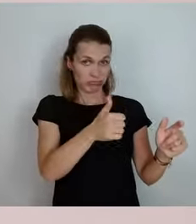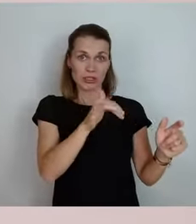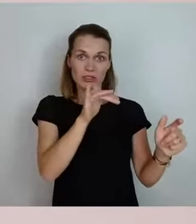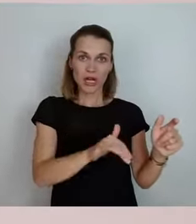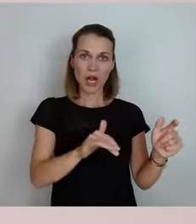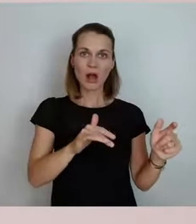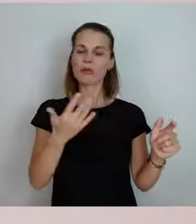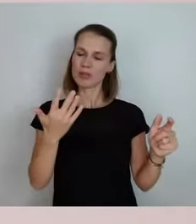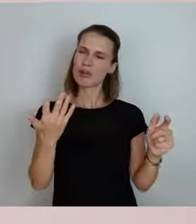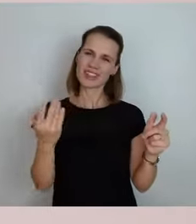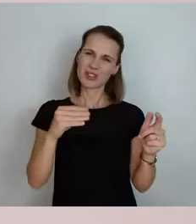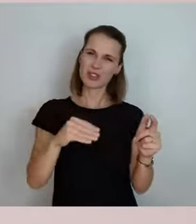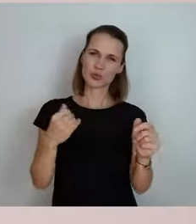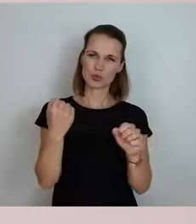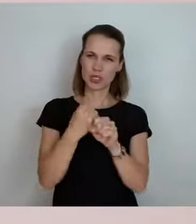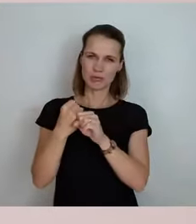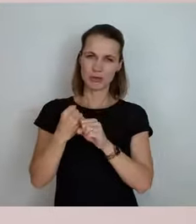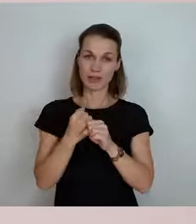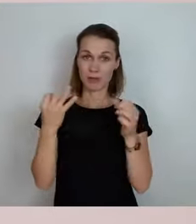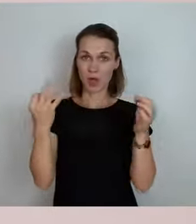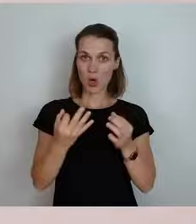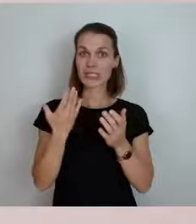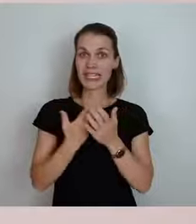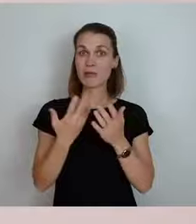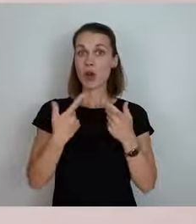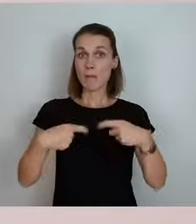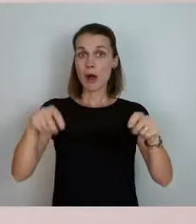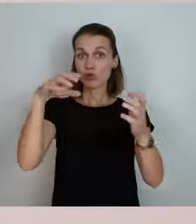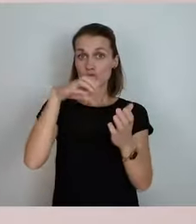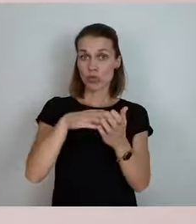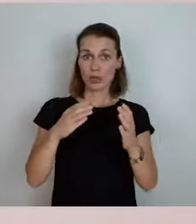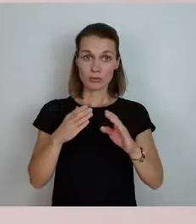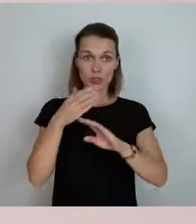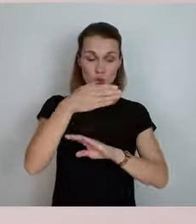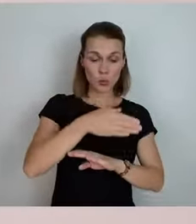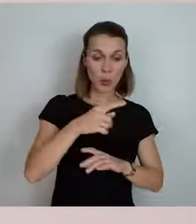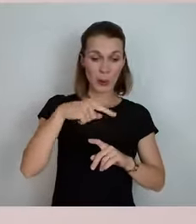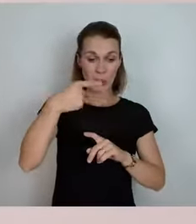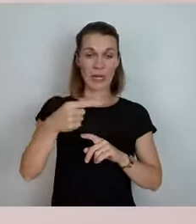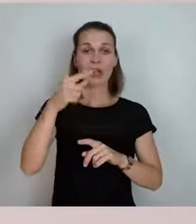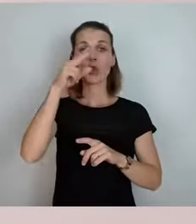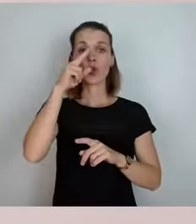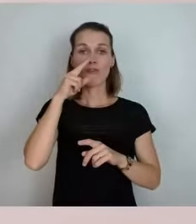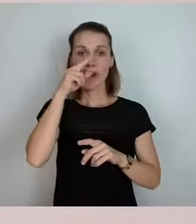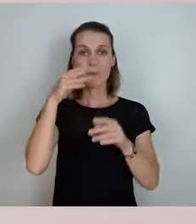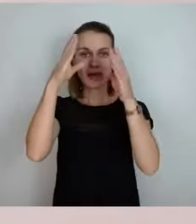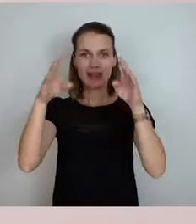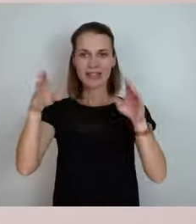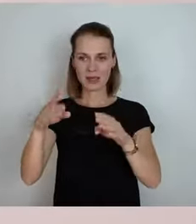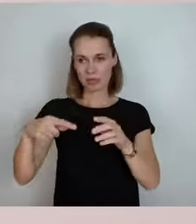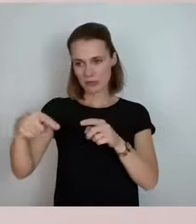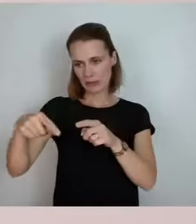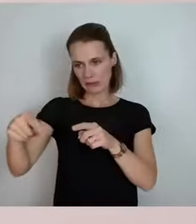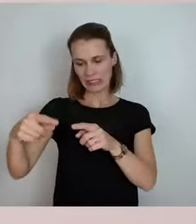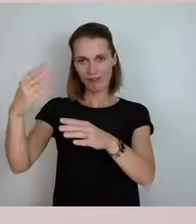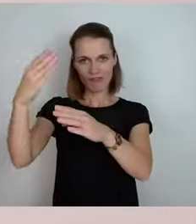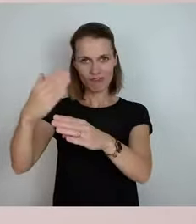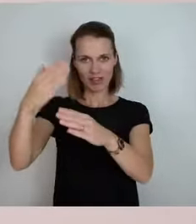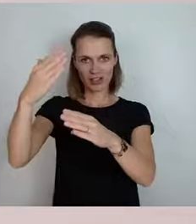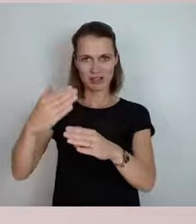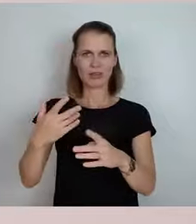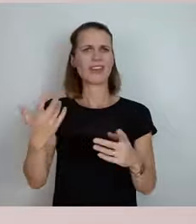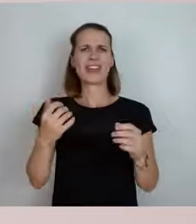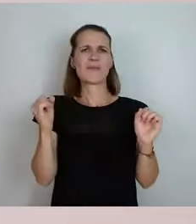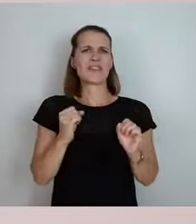wir heute auf der Baustelle. Denn wenn das im November, Dezember fertig wird, habe ich mir gesagt, was will ich im Winter ihm dort das zeigen.